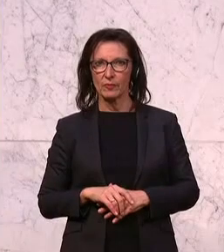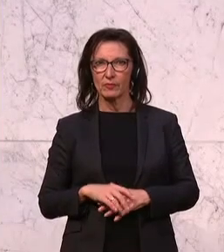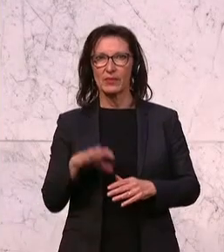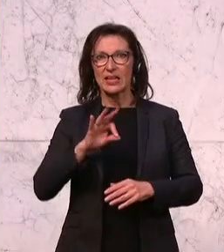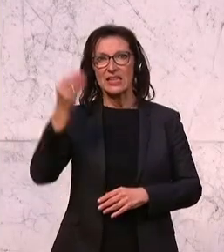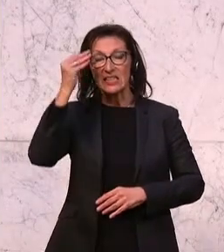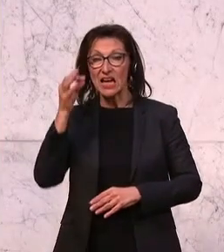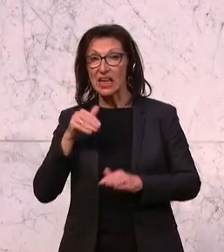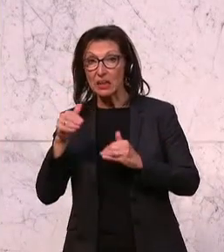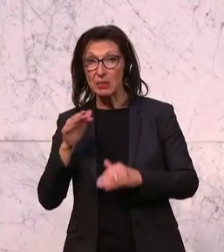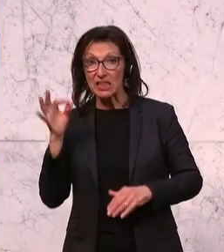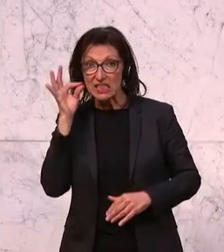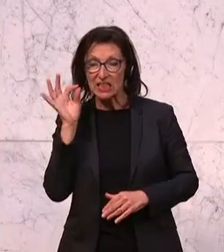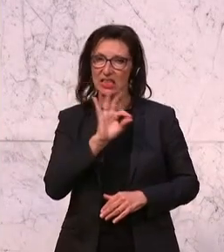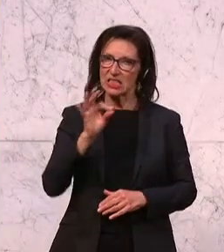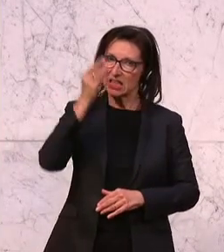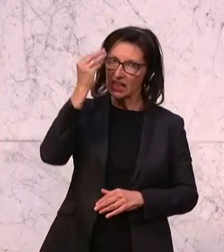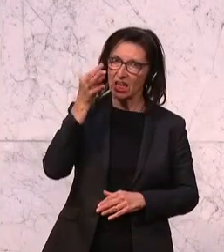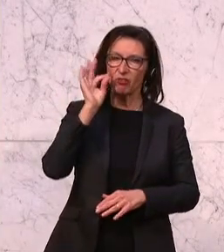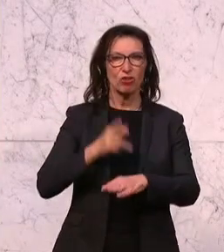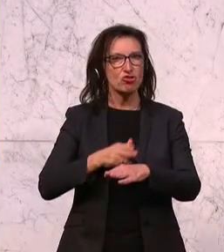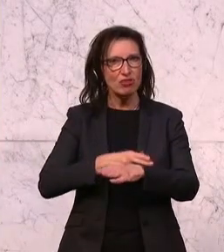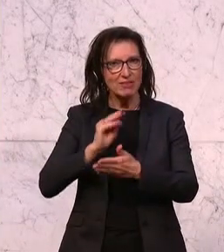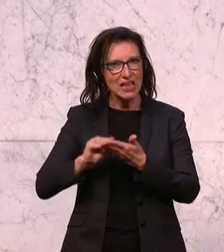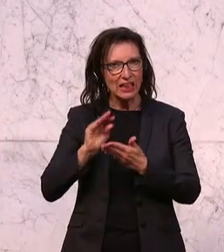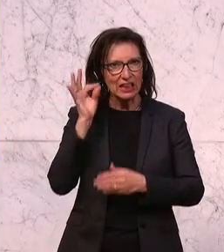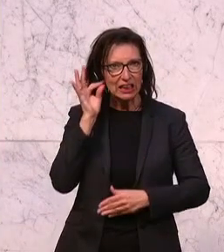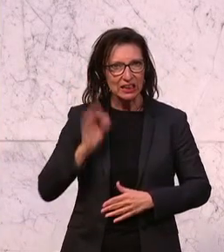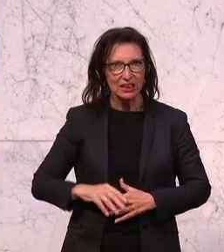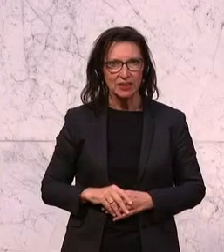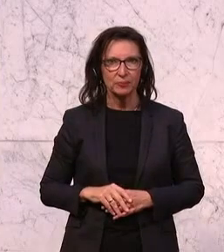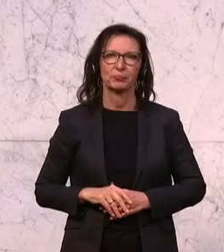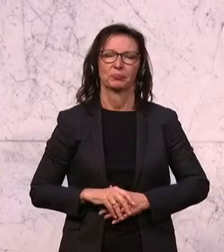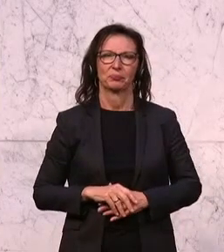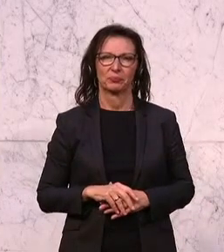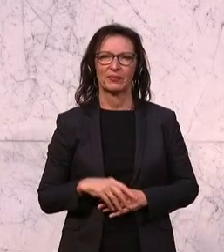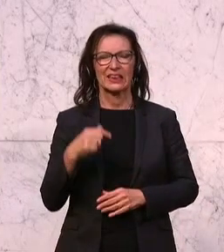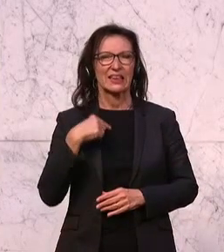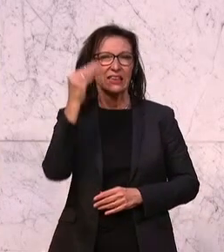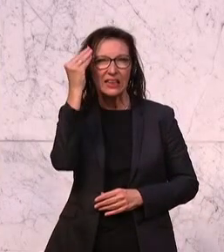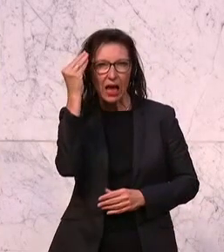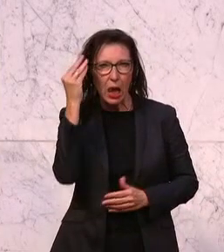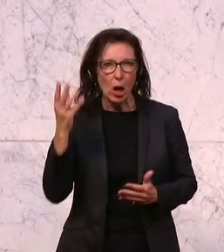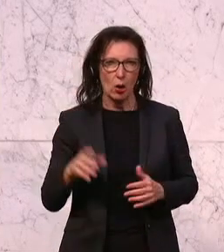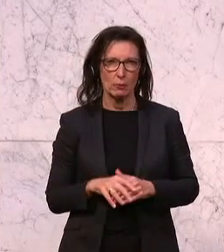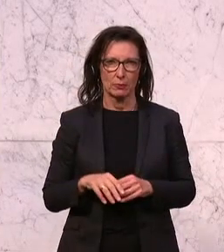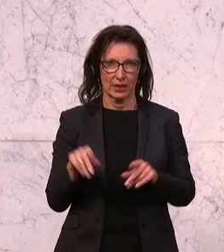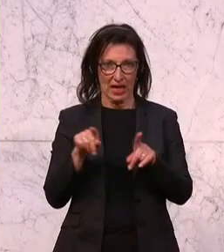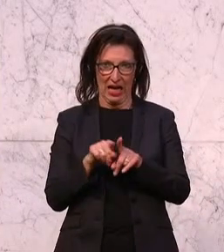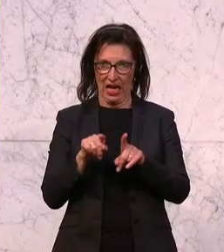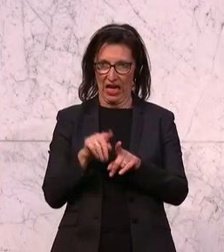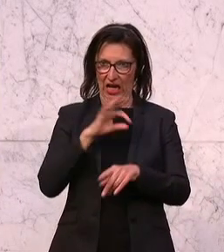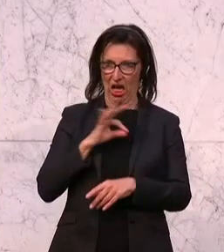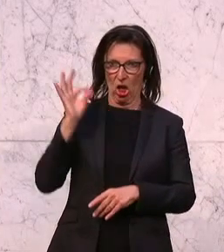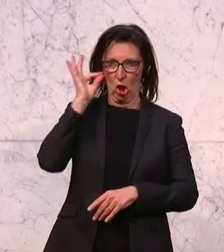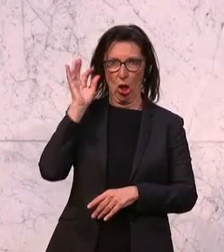Sehr geehrte Ministerin, sehr geehrte Frau Stotzsekretärin, ich glaube, es ist, so wie die Kollegin Jax heute gesagt hat,